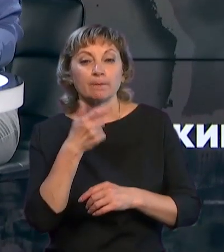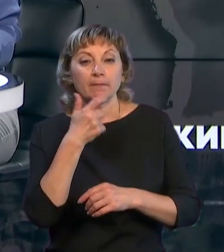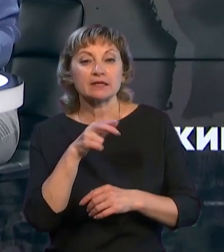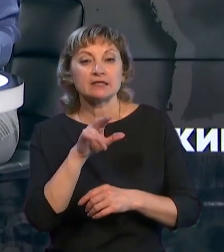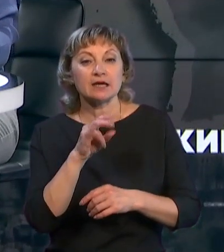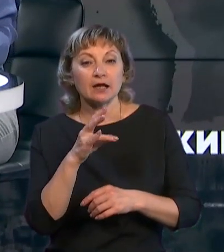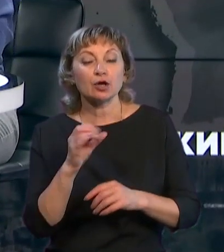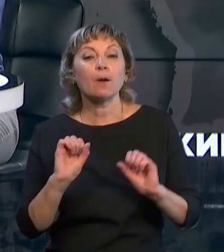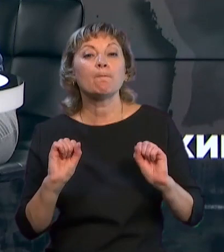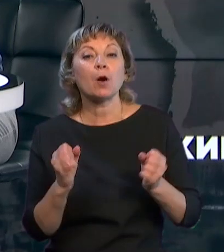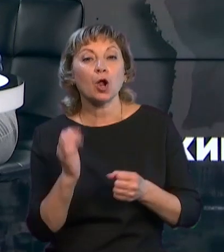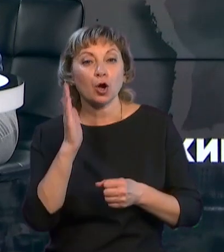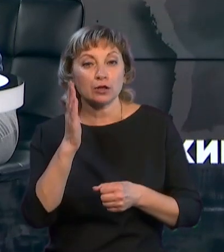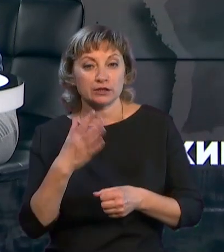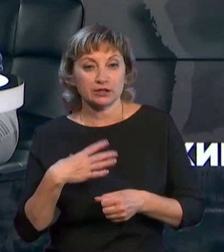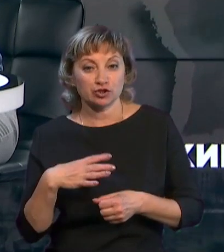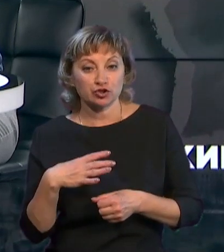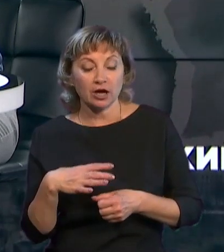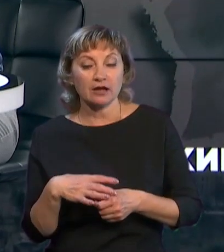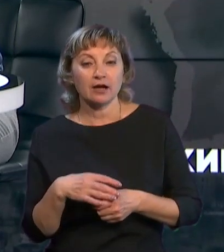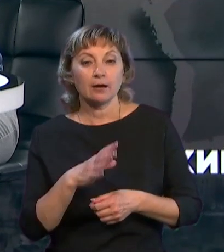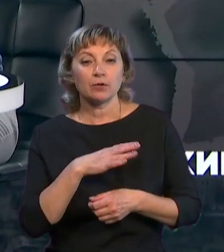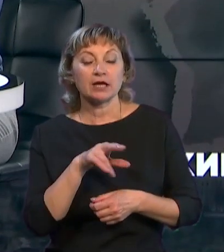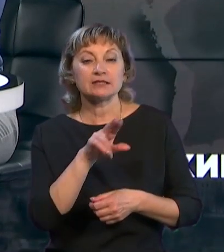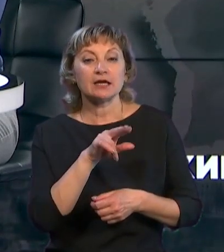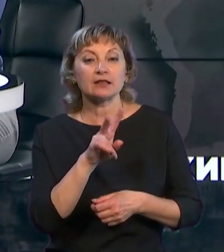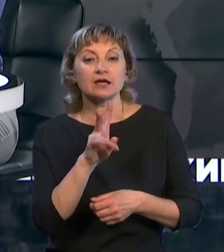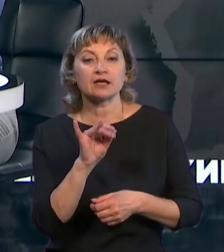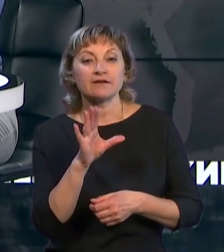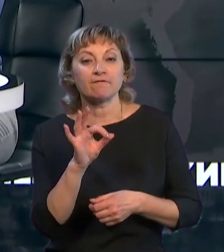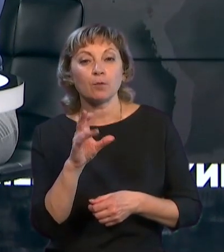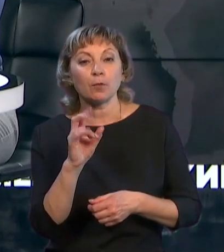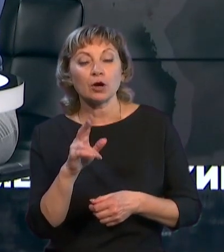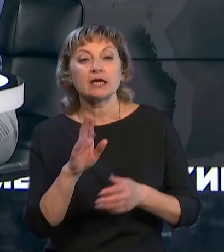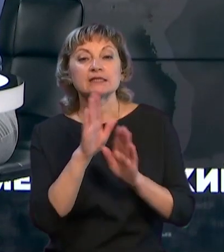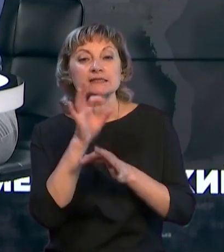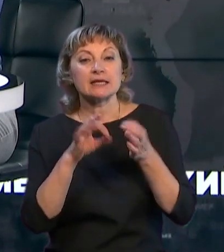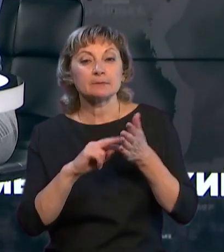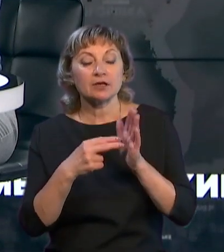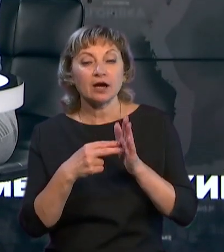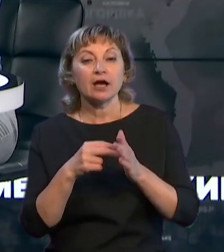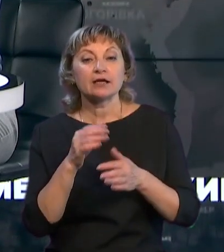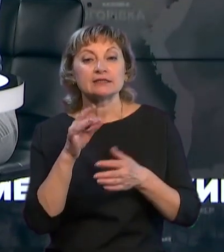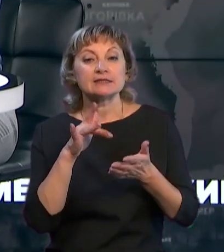похолодання на нас чекає. Це була Діана Кривобок, синоптикині Українського гідрометеорологічного центру.